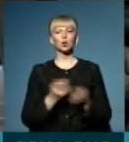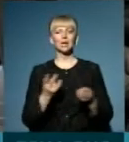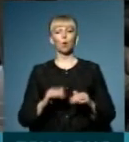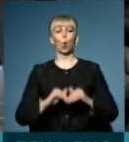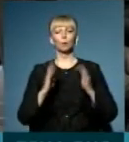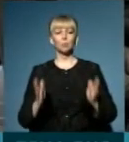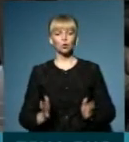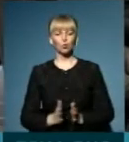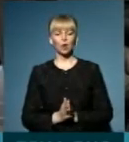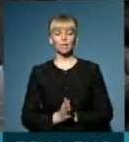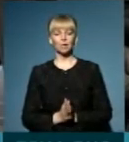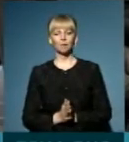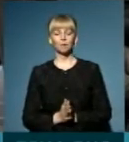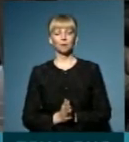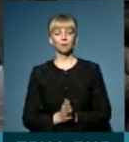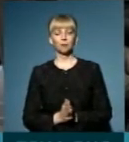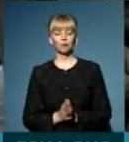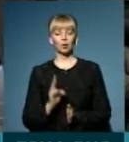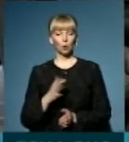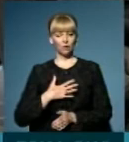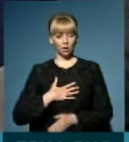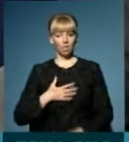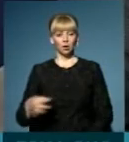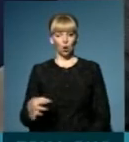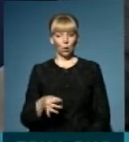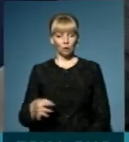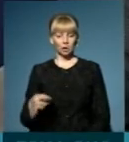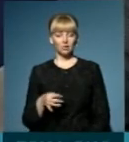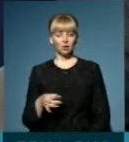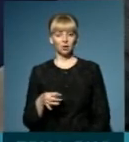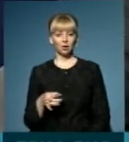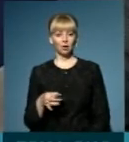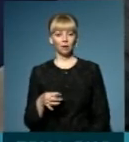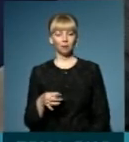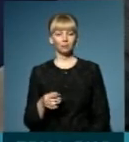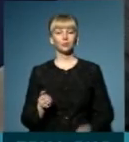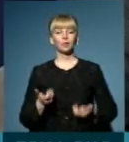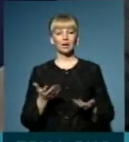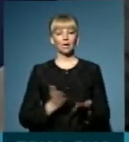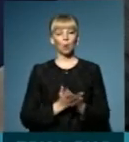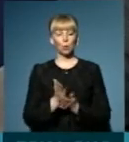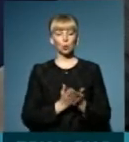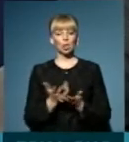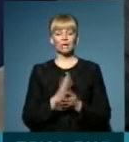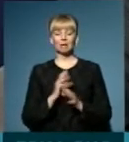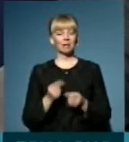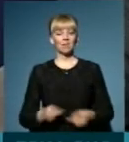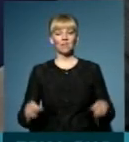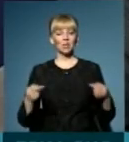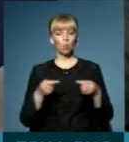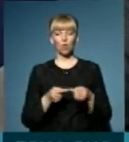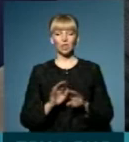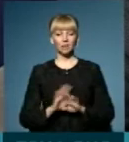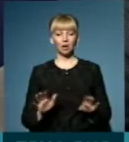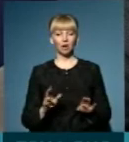оптимізувати? Ну, в нашій області кількість посад, які не відповідають